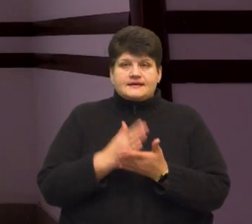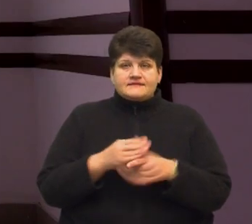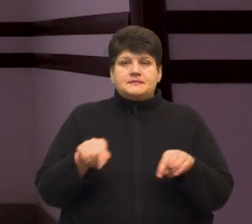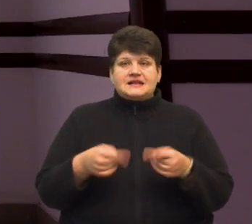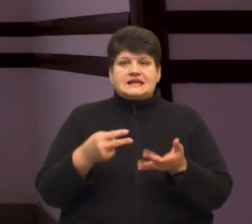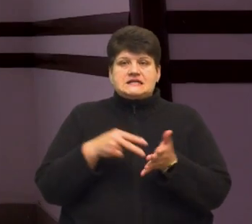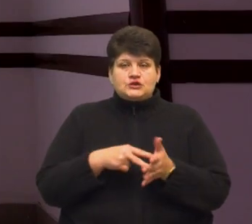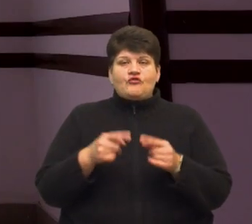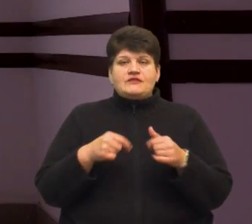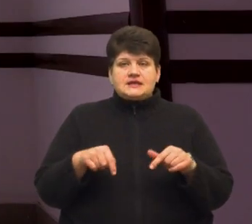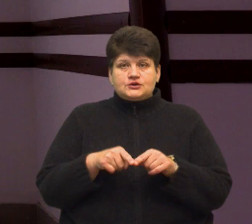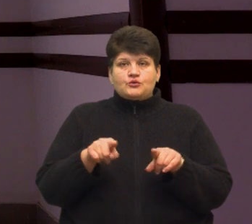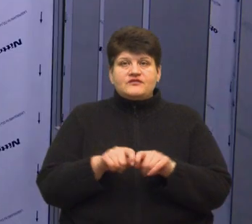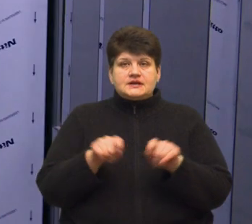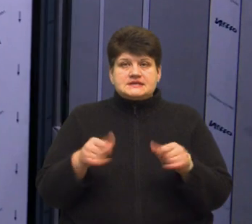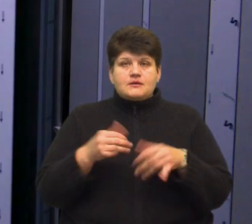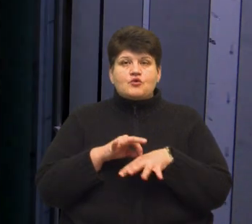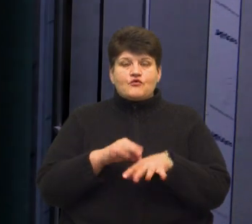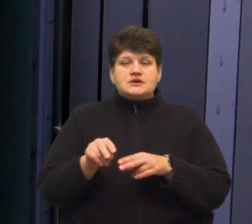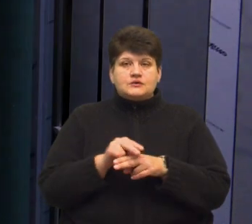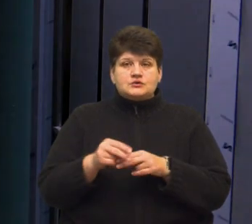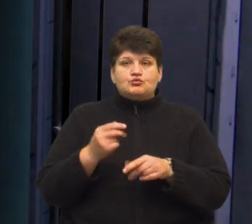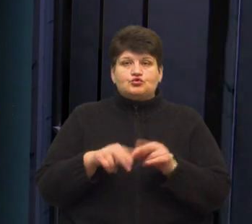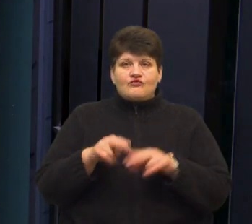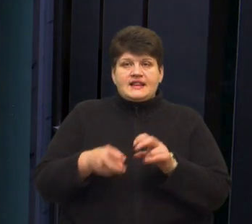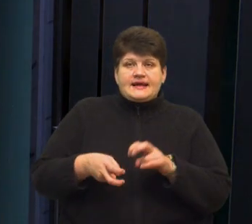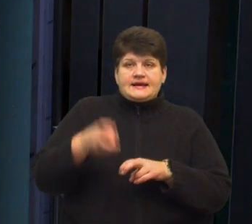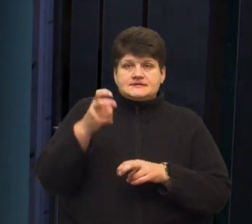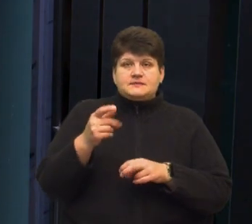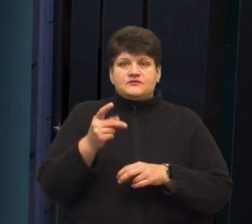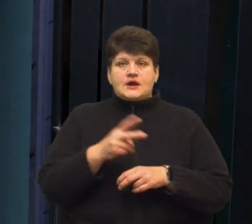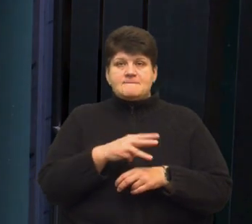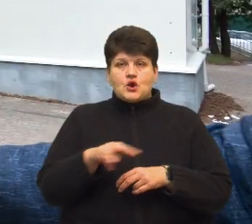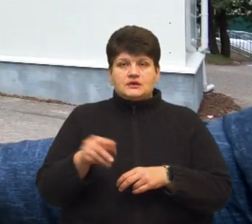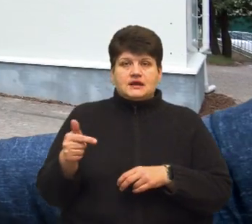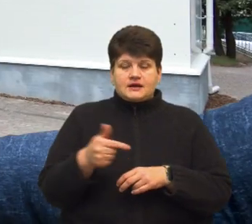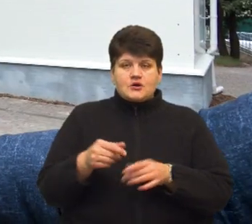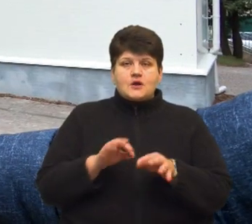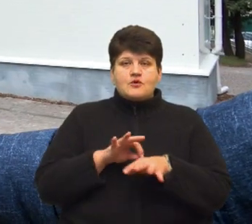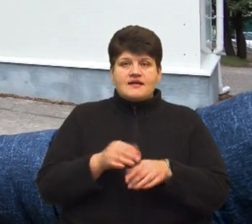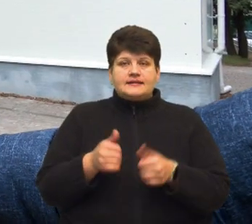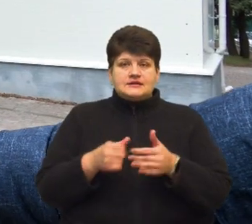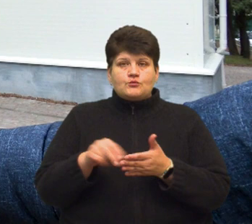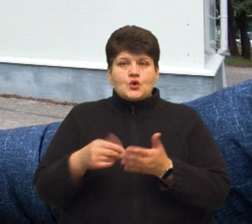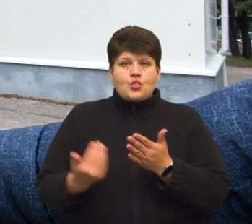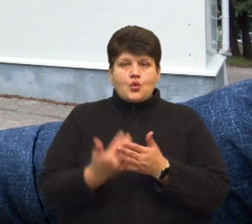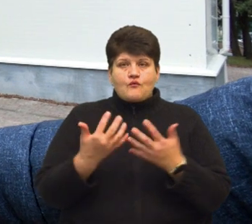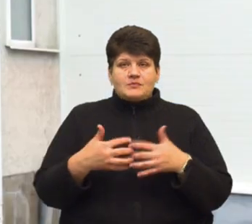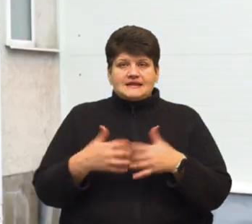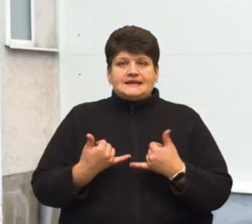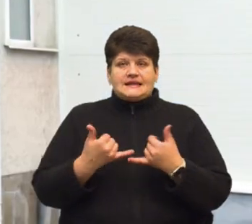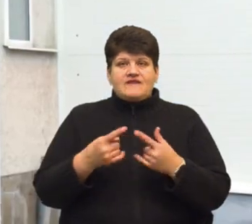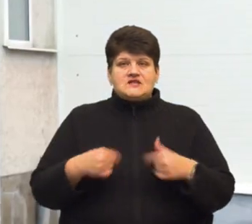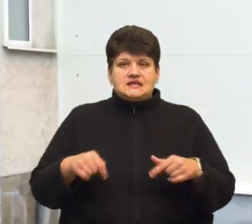відкрити, зараз проводять ремонт. Зокрема, збудували ліфт за приблизно півтора мільйони гривень та провели тендер на закупівлю нового обладнання для відділення.